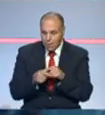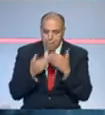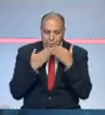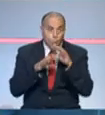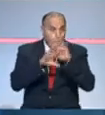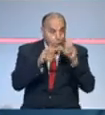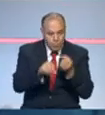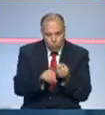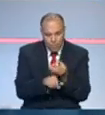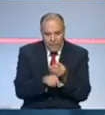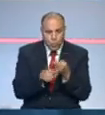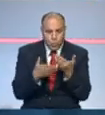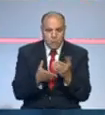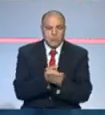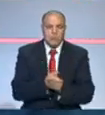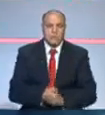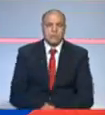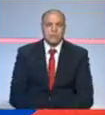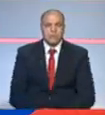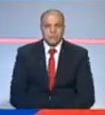وعلى كل ما تقدمت به من إضاحاته ربي بارك